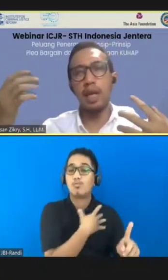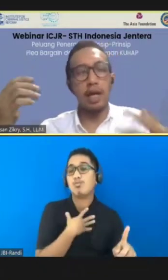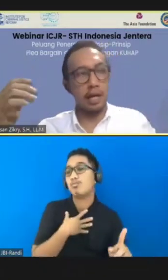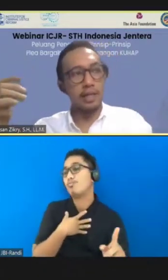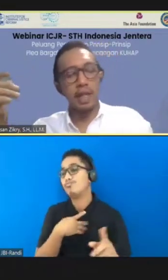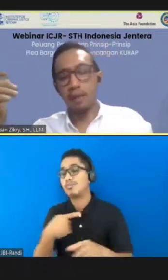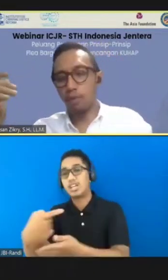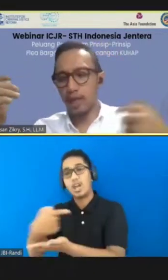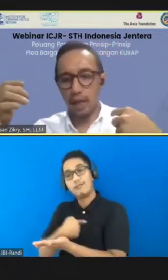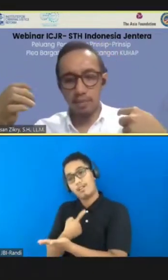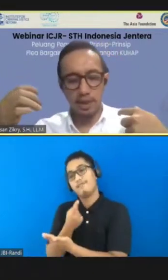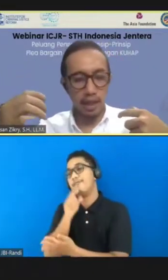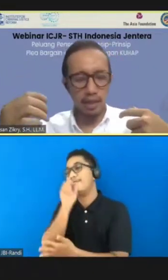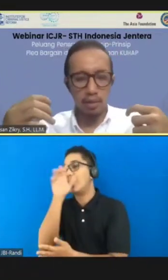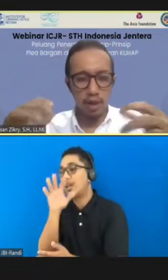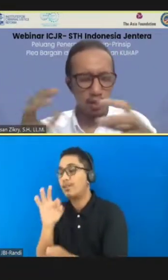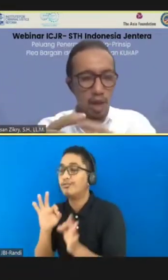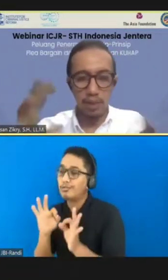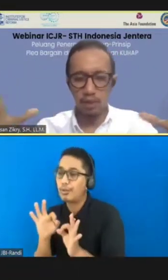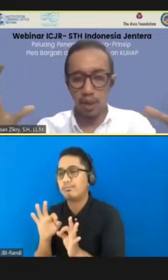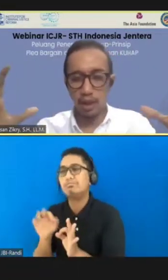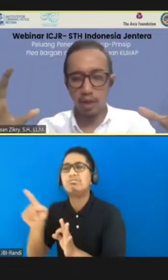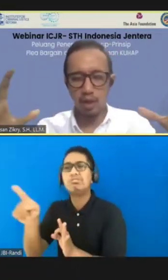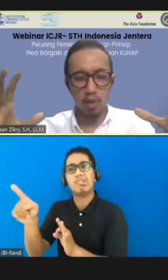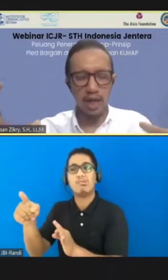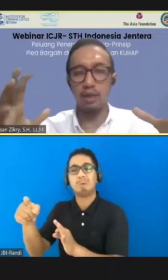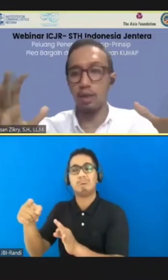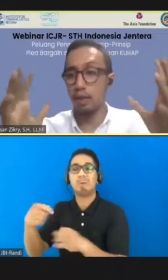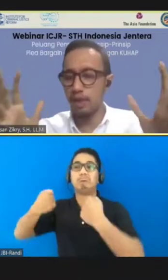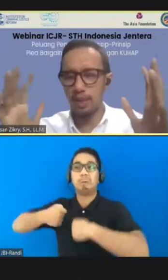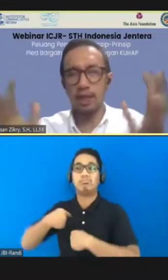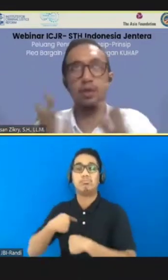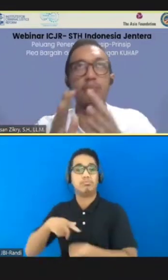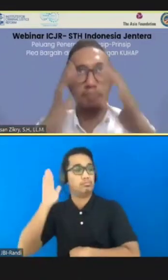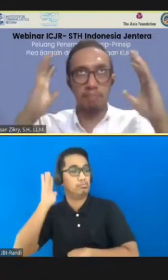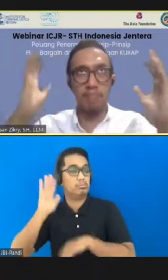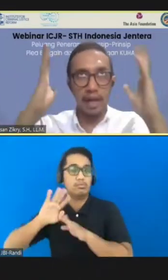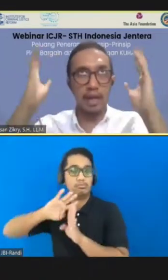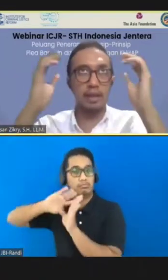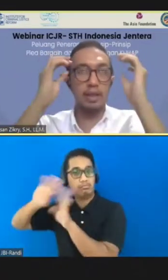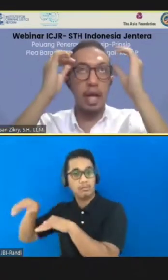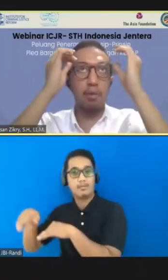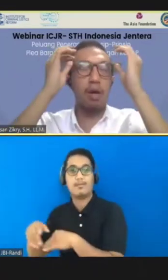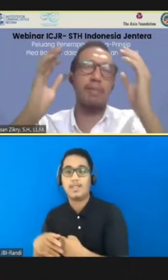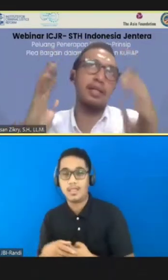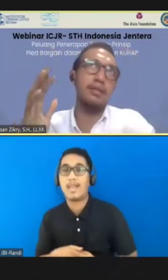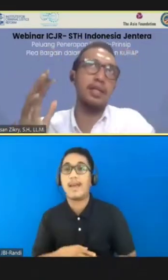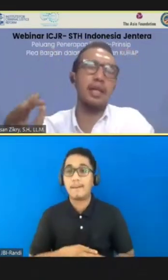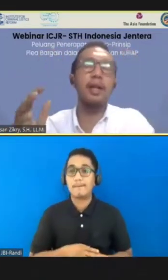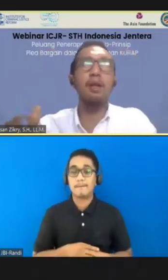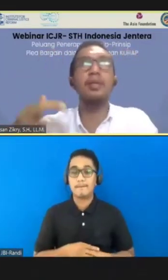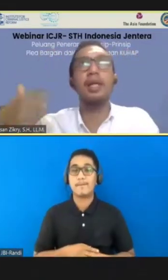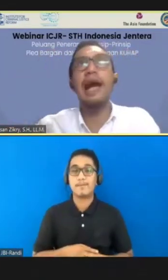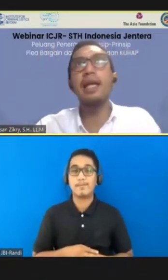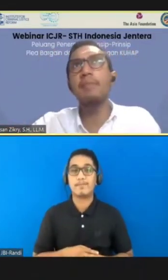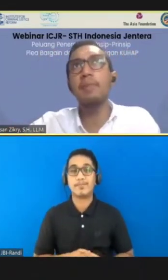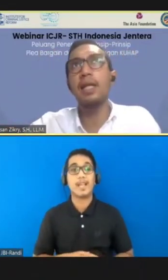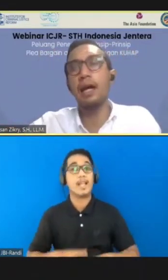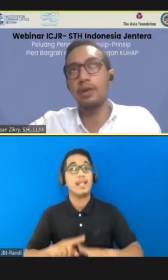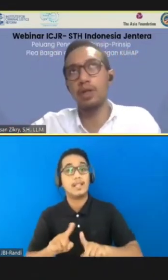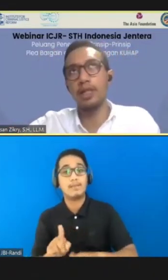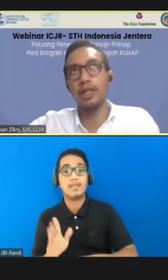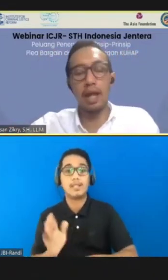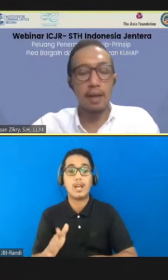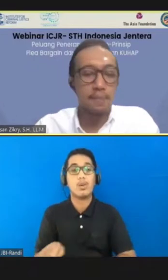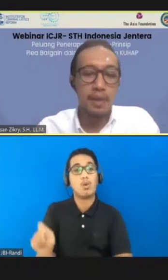secara logis bilang, ah kan dia yang mau menjarain gua, gua gak perlu dengerin omongannya. Kurang lebih seperti itu. Bayangan si terdakwa, masih bisa. Tapi kalau misalnya hakim